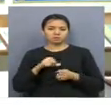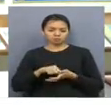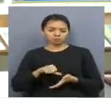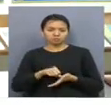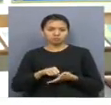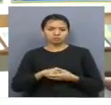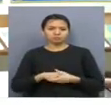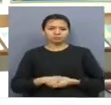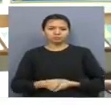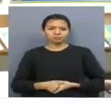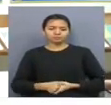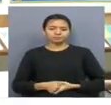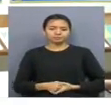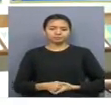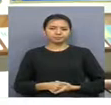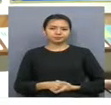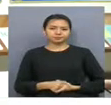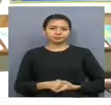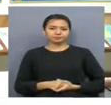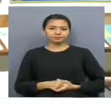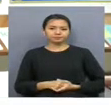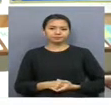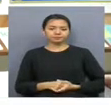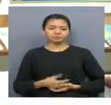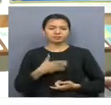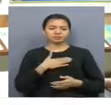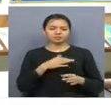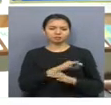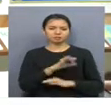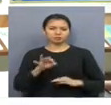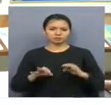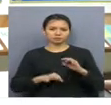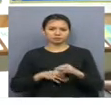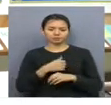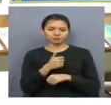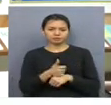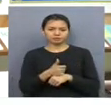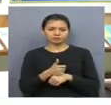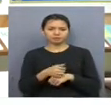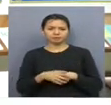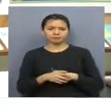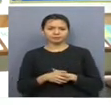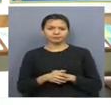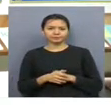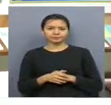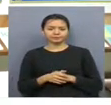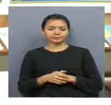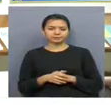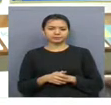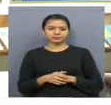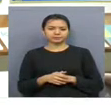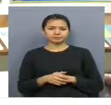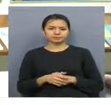Біздің жоғамыздың негізгі мақсаты